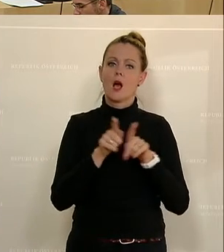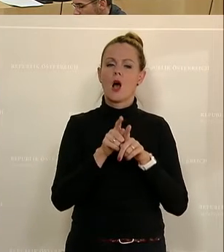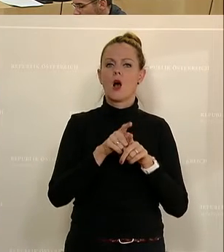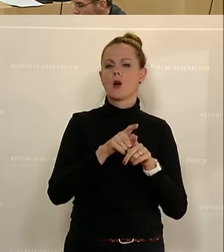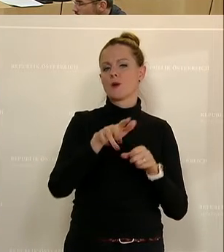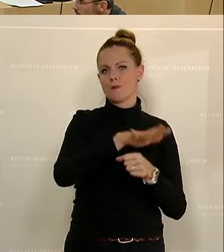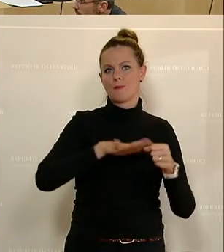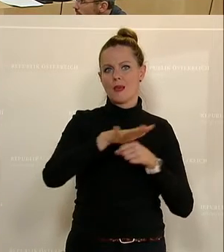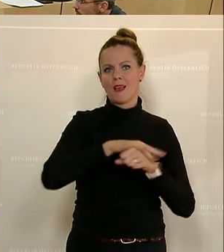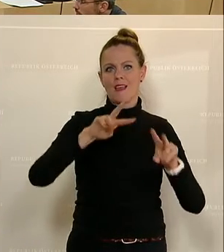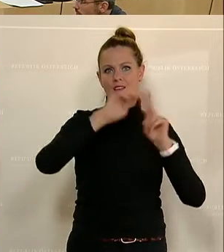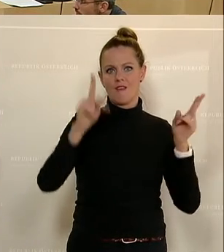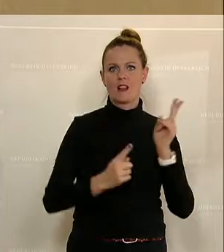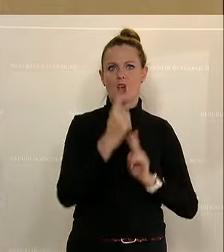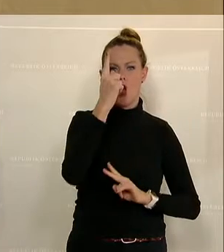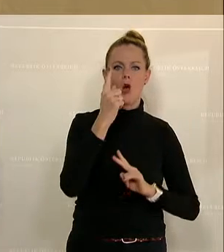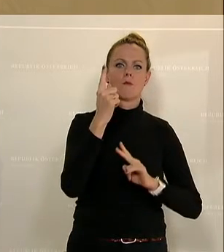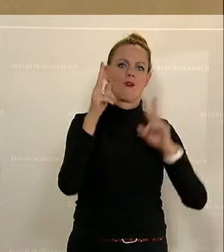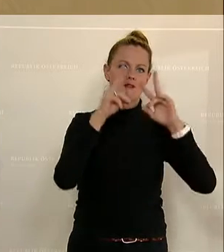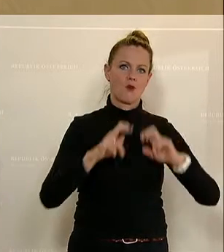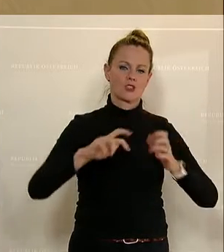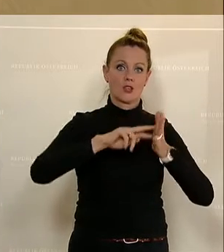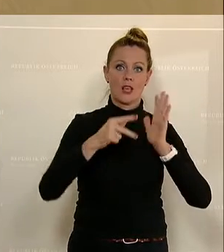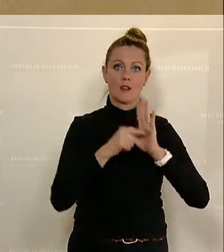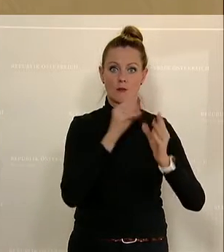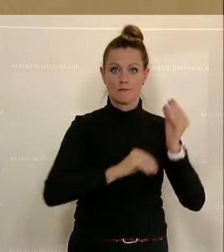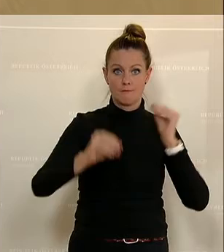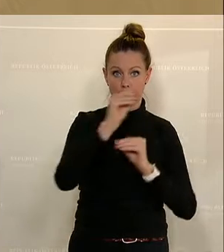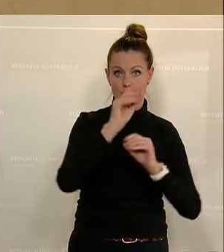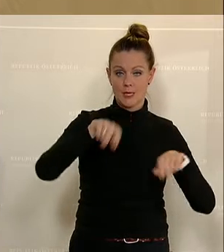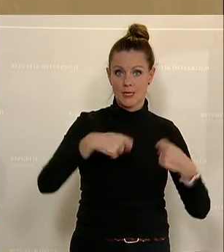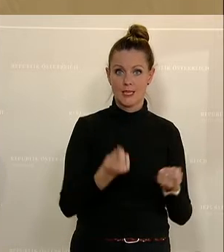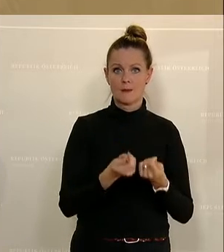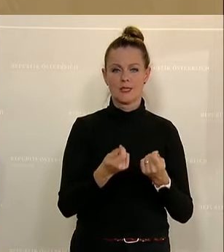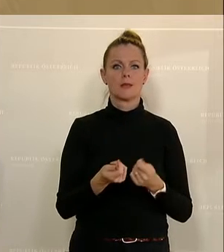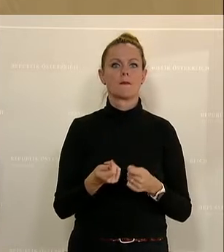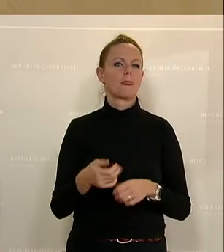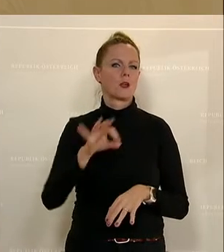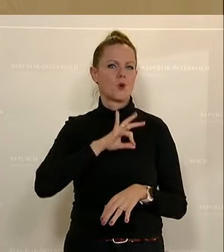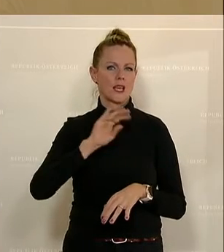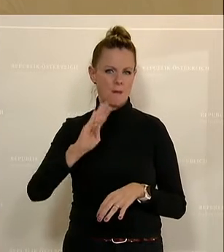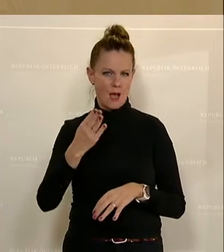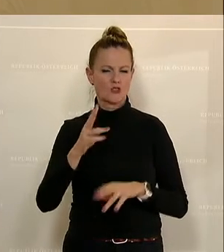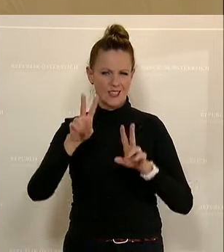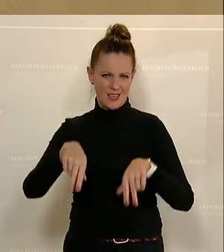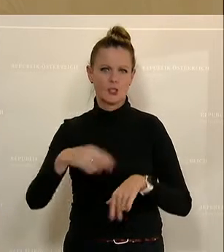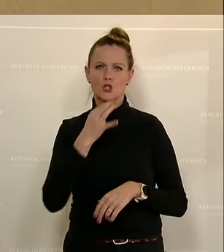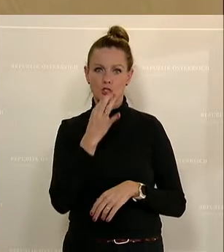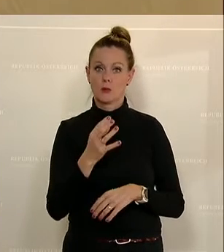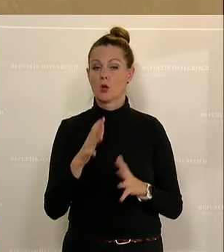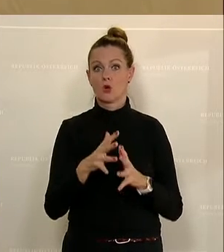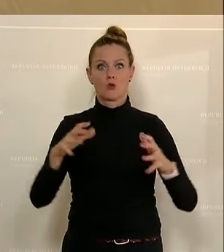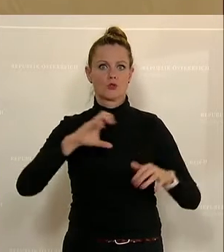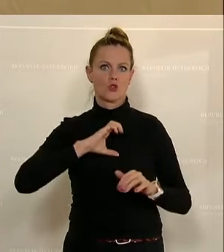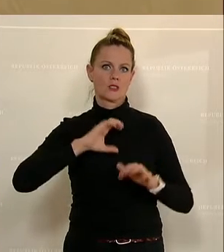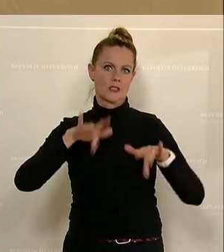Bereich der Weltraumforschung und Technologie. Wo ich meinem Kollegen Brandstätter recht gebe, hier haben wir große Chancen in